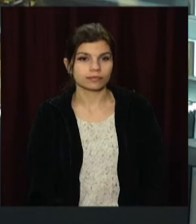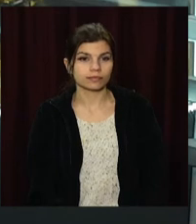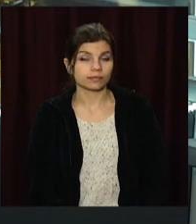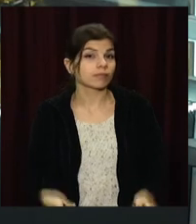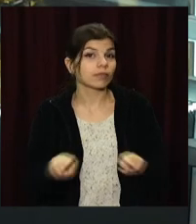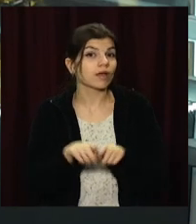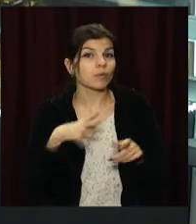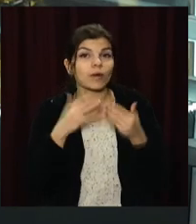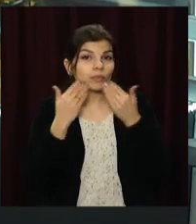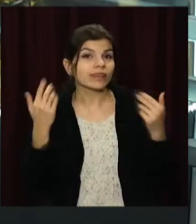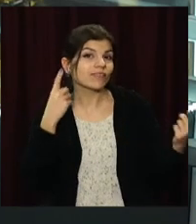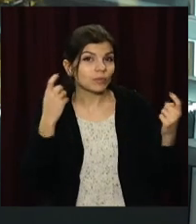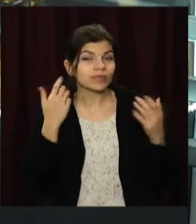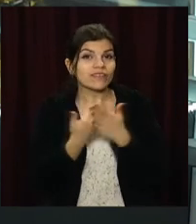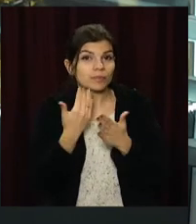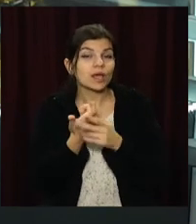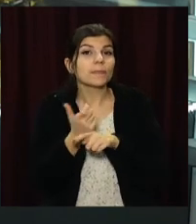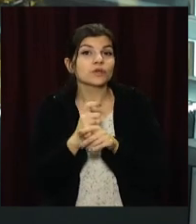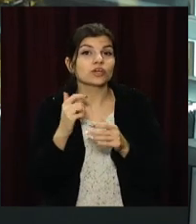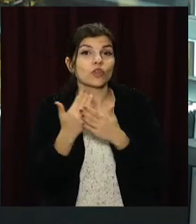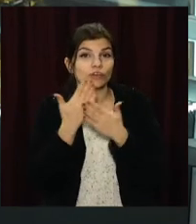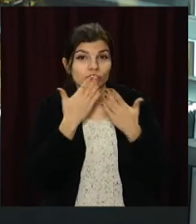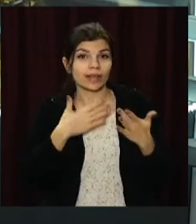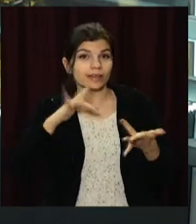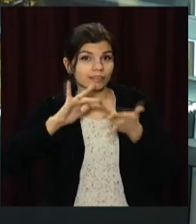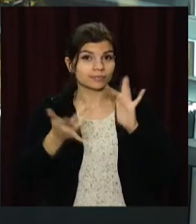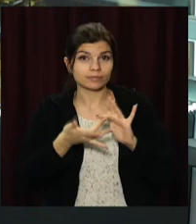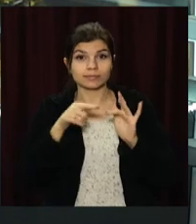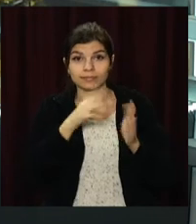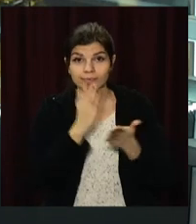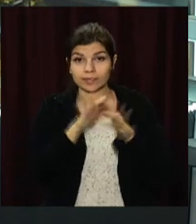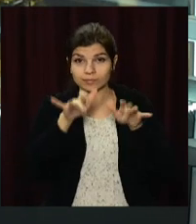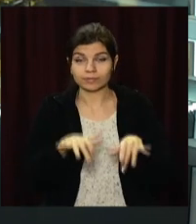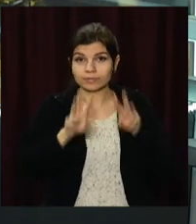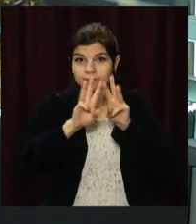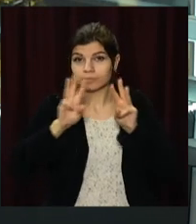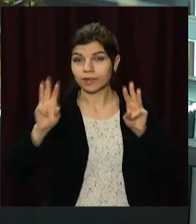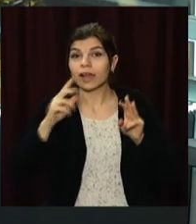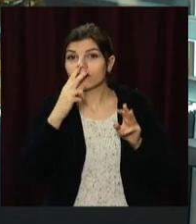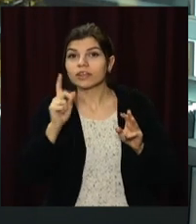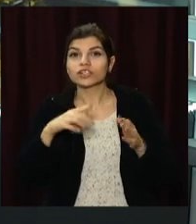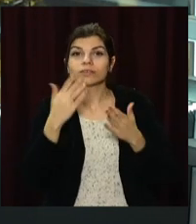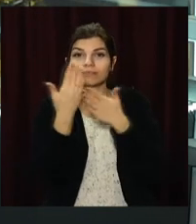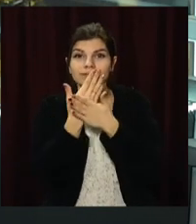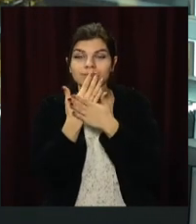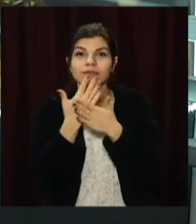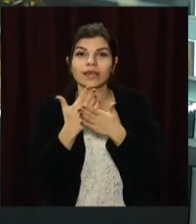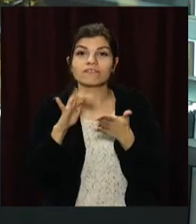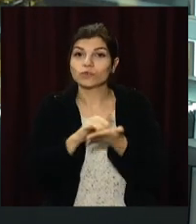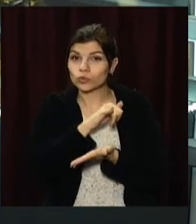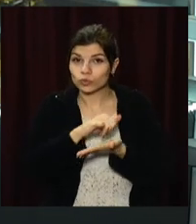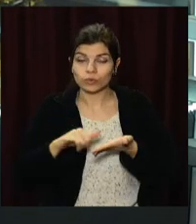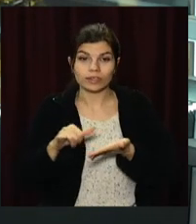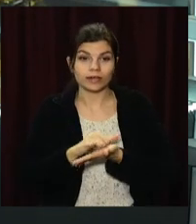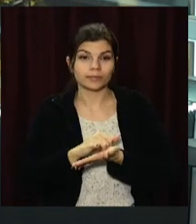Такою була остання інформація випуску. Більше новин читайте на нашому сайті opentv.media, дивіться сюжети в соціальних мережах та